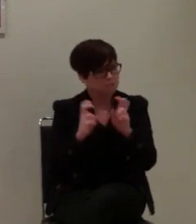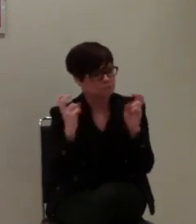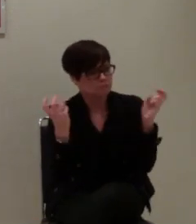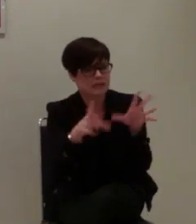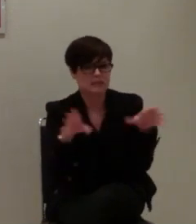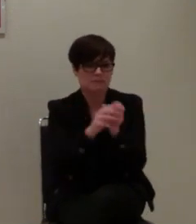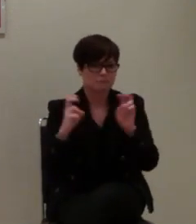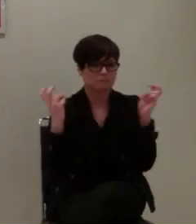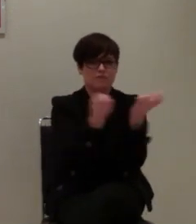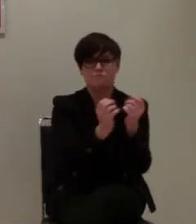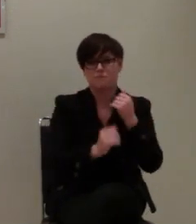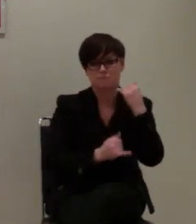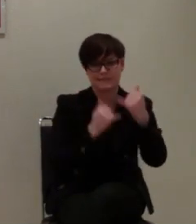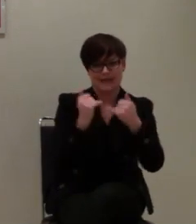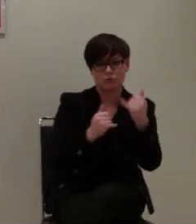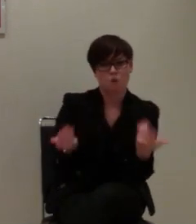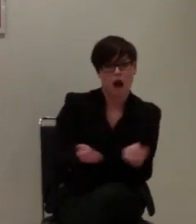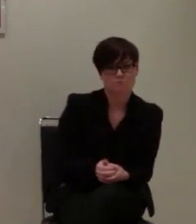real treffen.